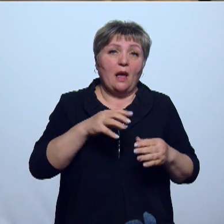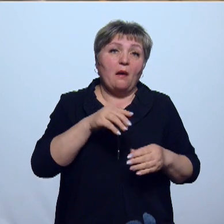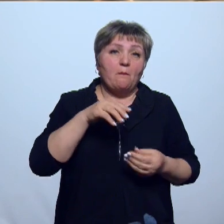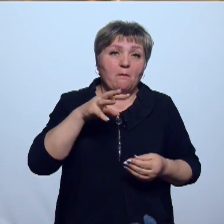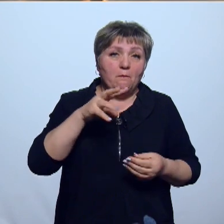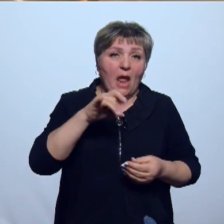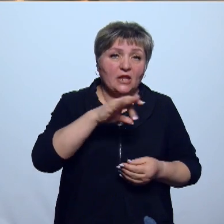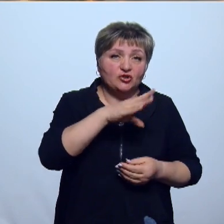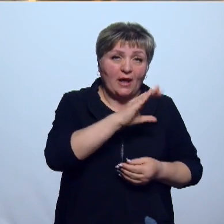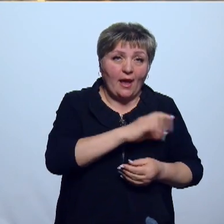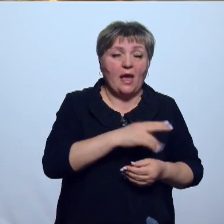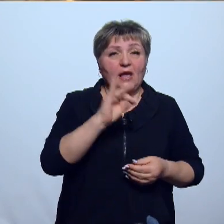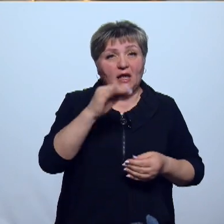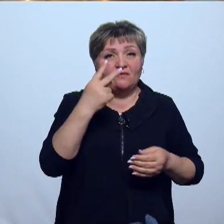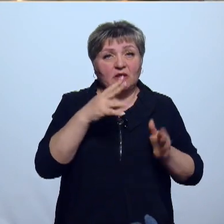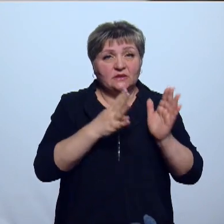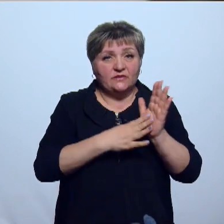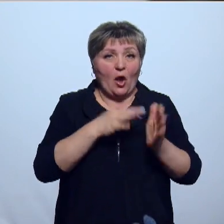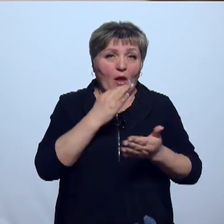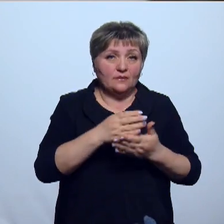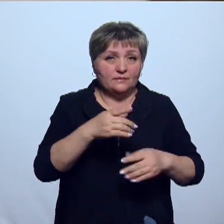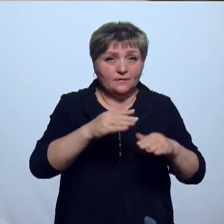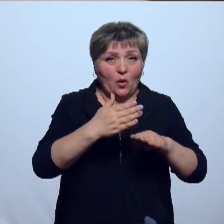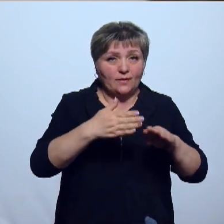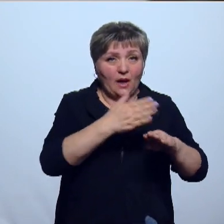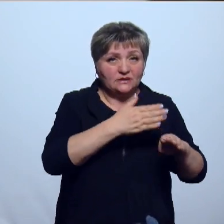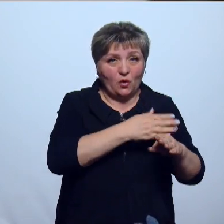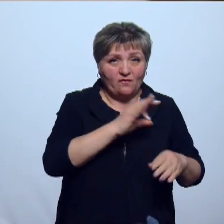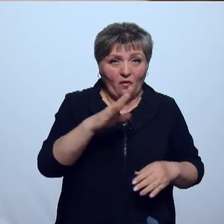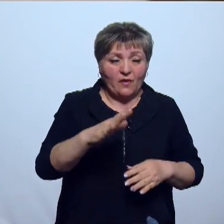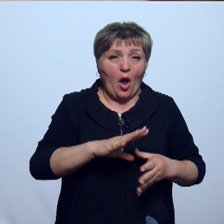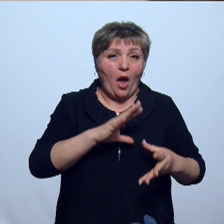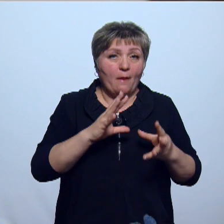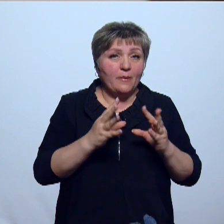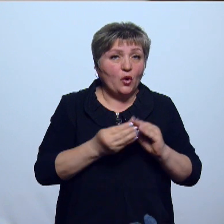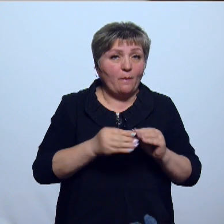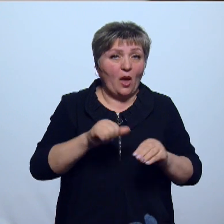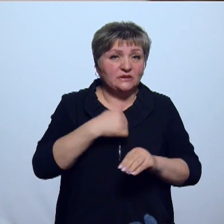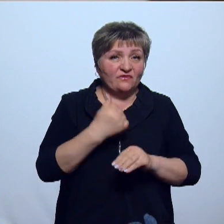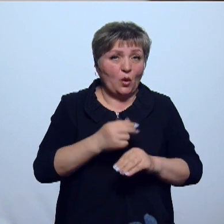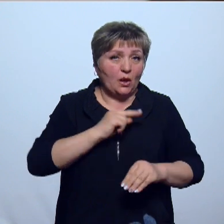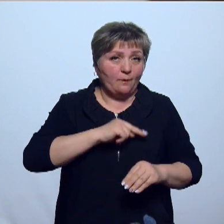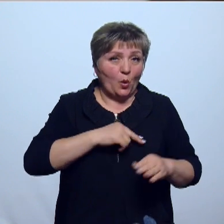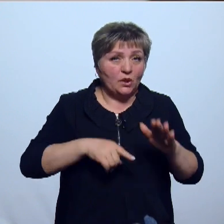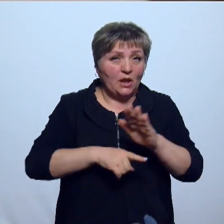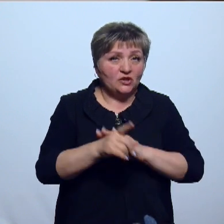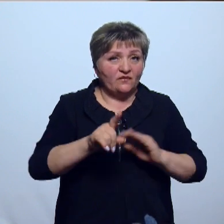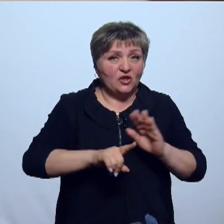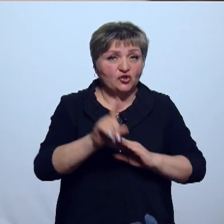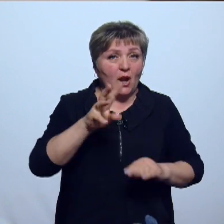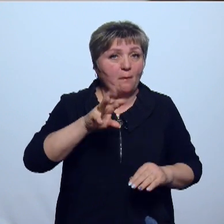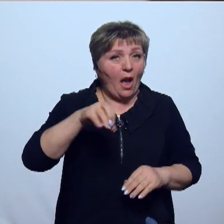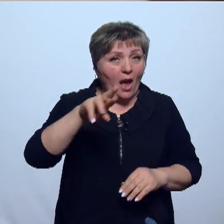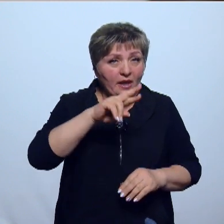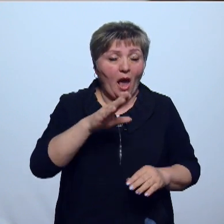итоговом перечне 29 объектов. Основные объемы работы у нас будут начаты в начале мая, как только